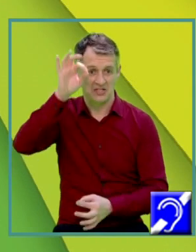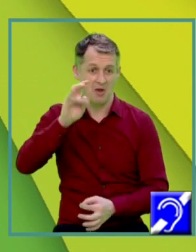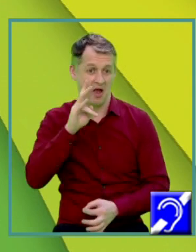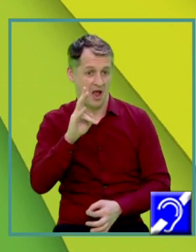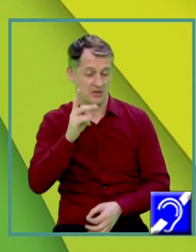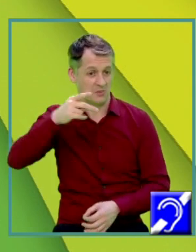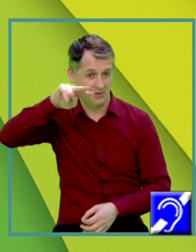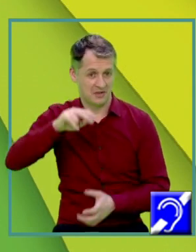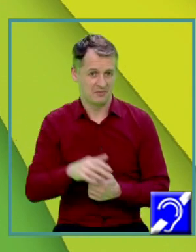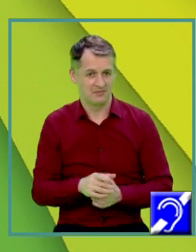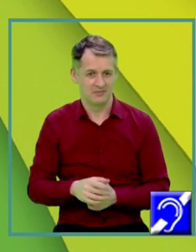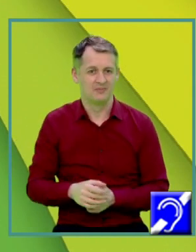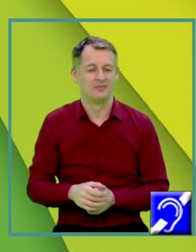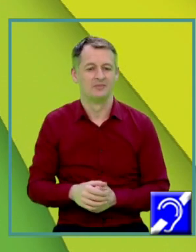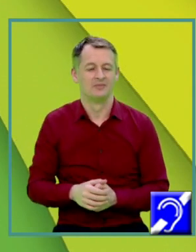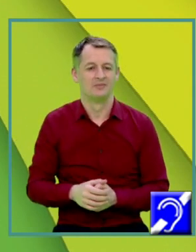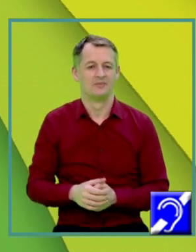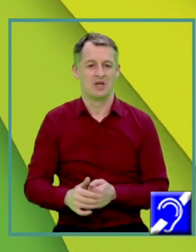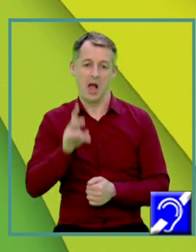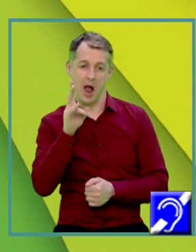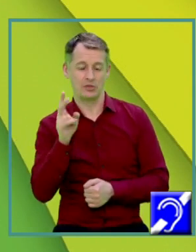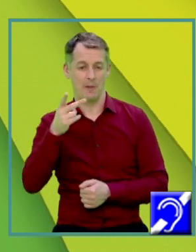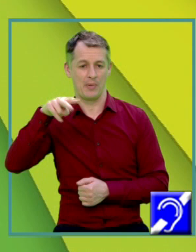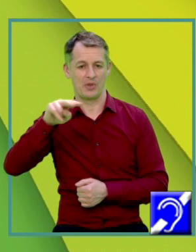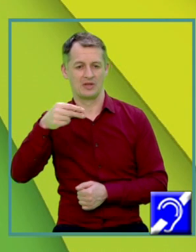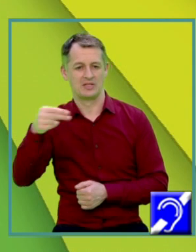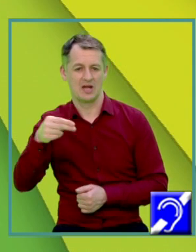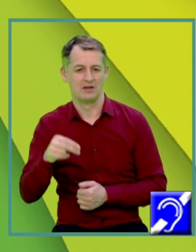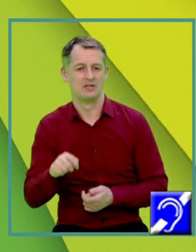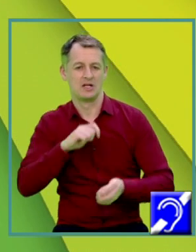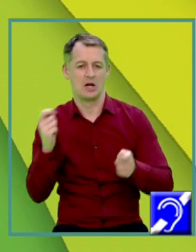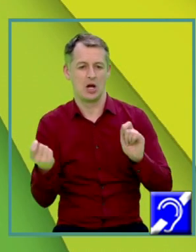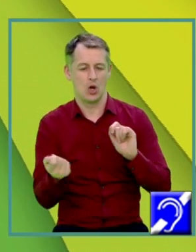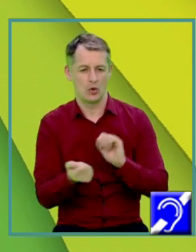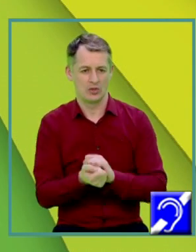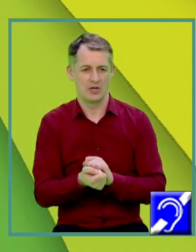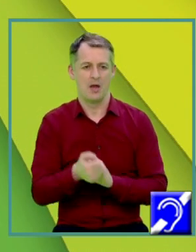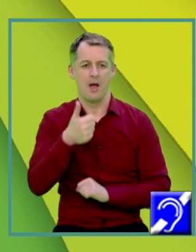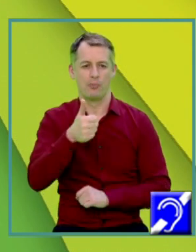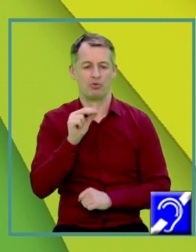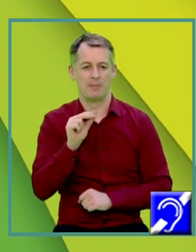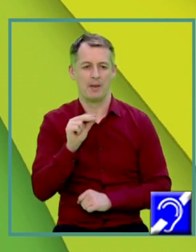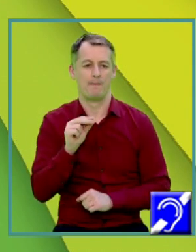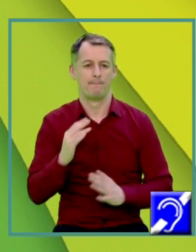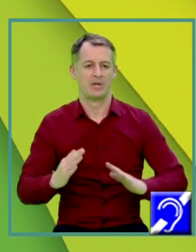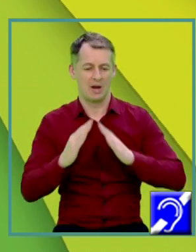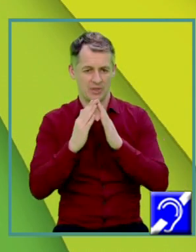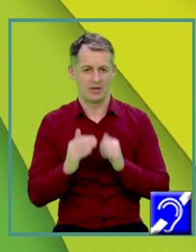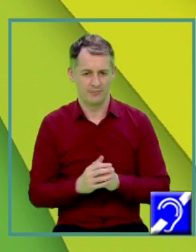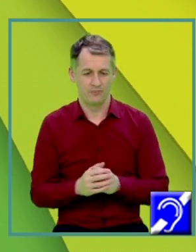al unei sume se află prin scădere H pătrat egal Vom înlocui apotema piramidei și apotema bazei